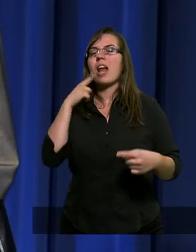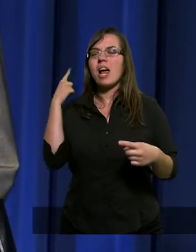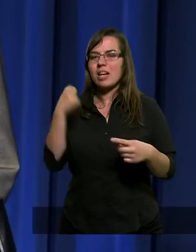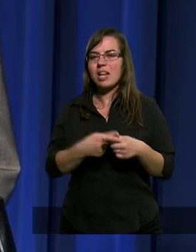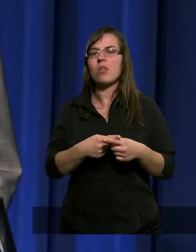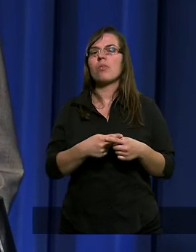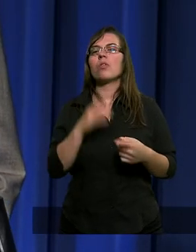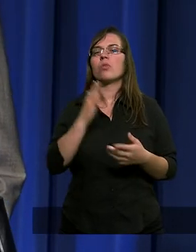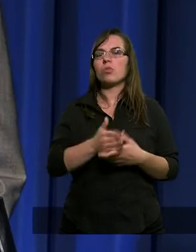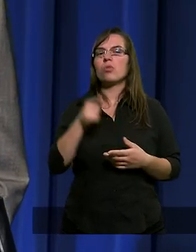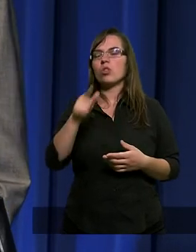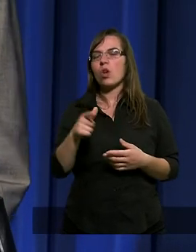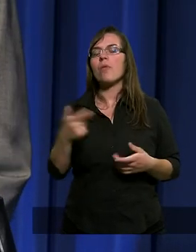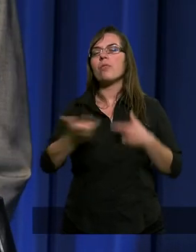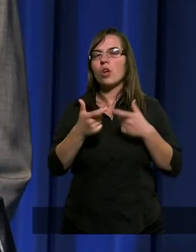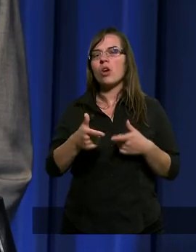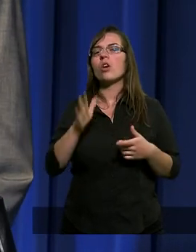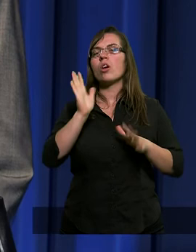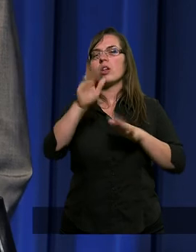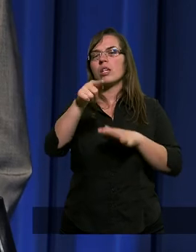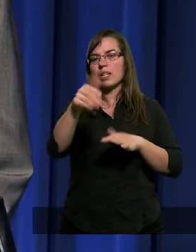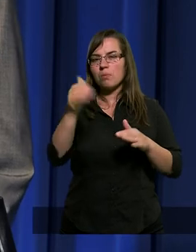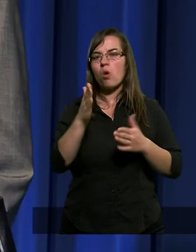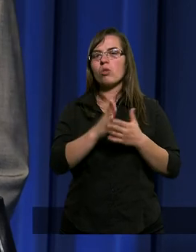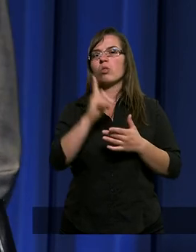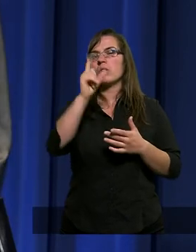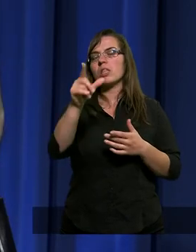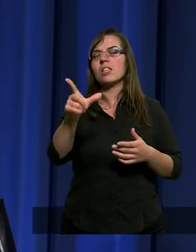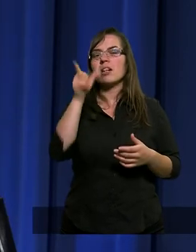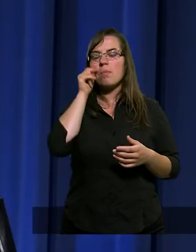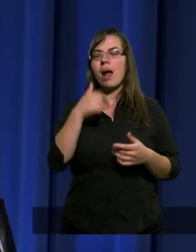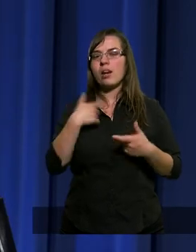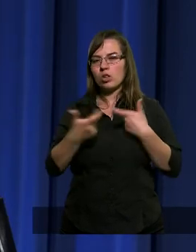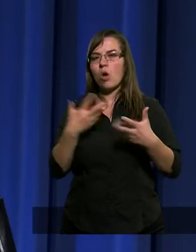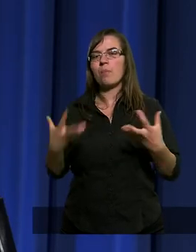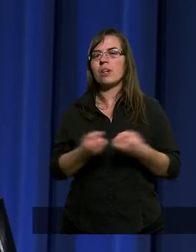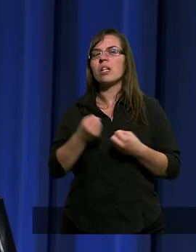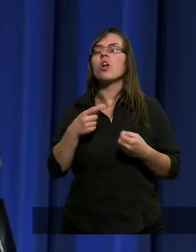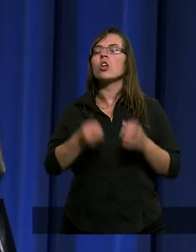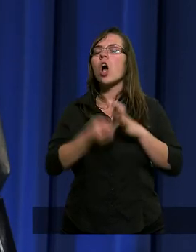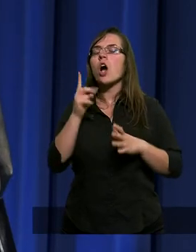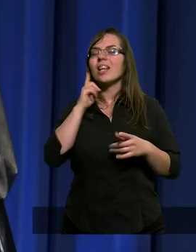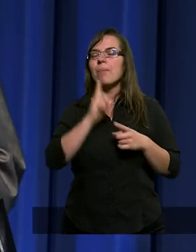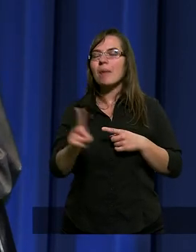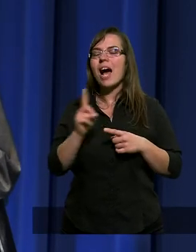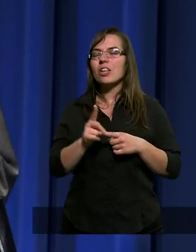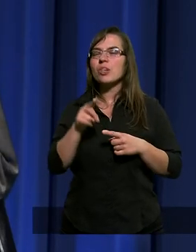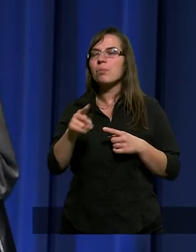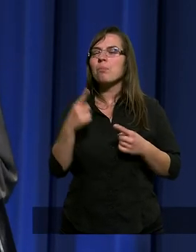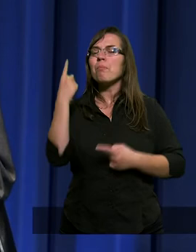zadecydowałem, ja już to, a to dzieło wykonałem, a ty już możesz teraz spokojnie spać. Drodzy bracia,